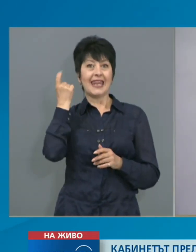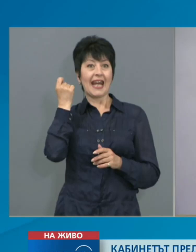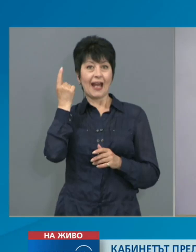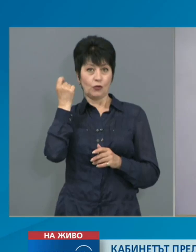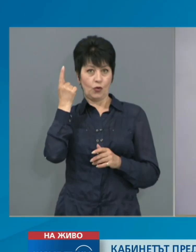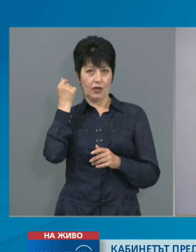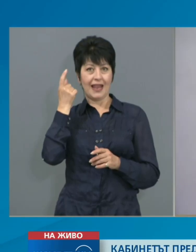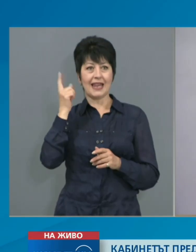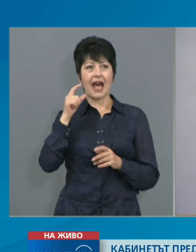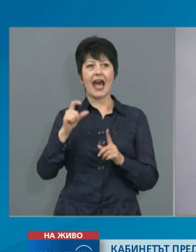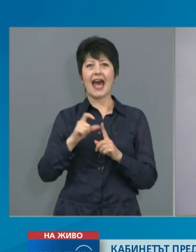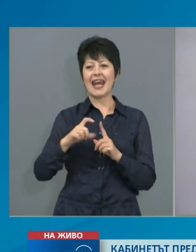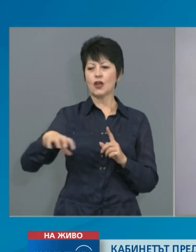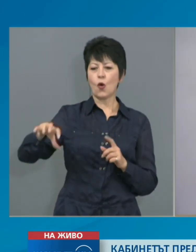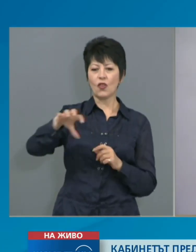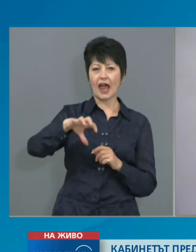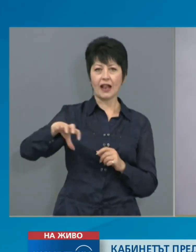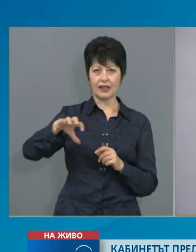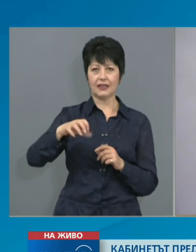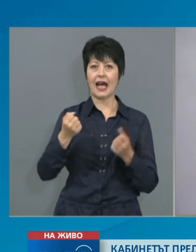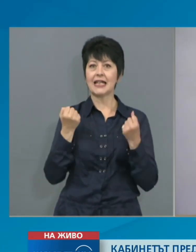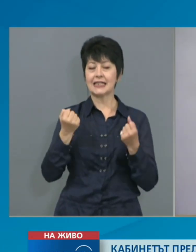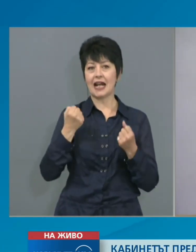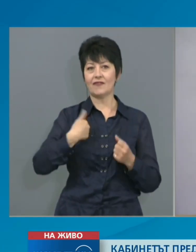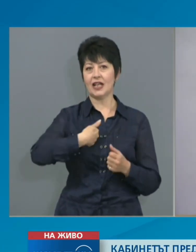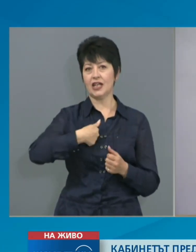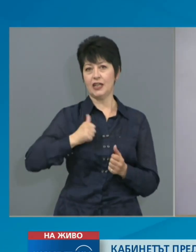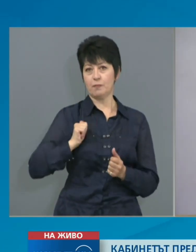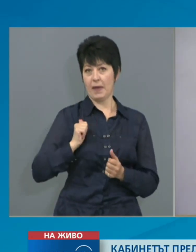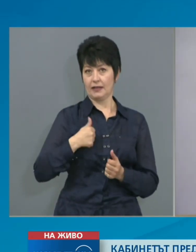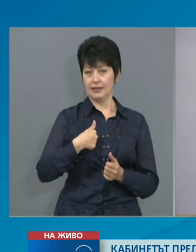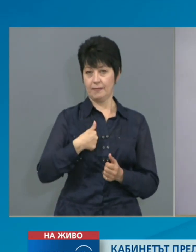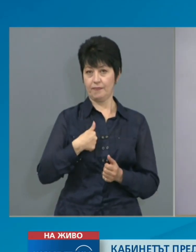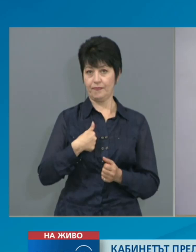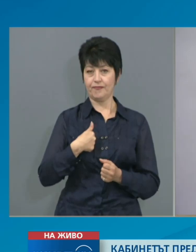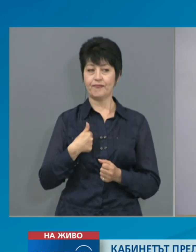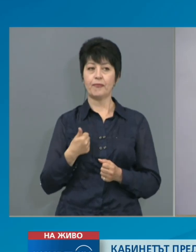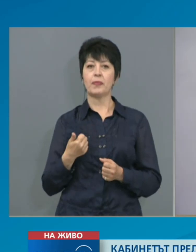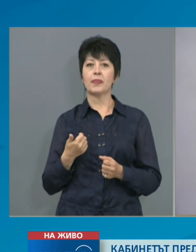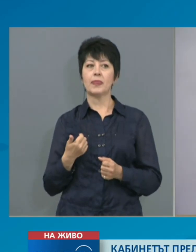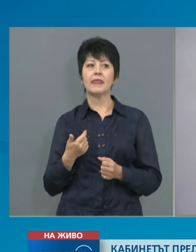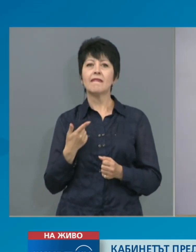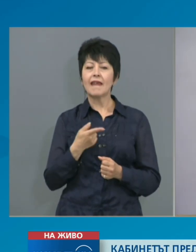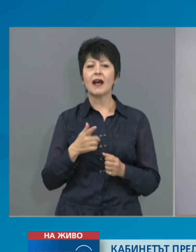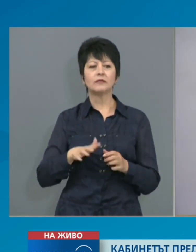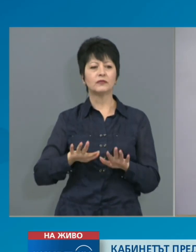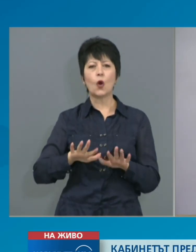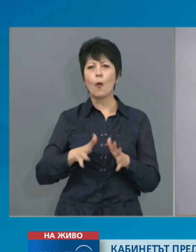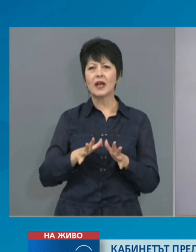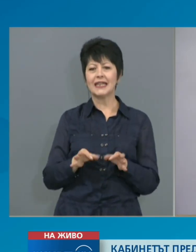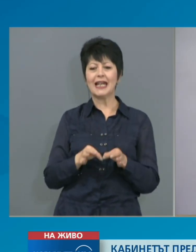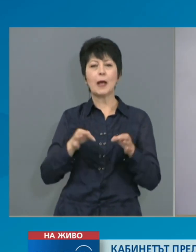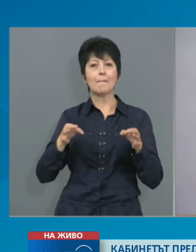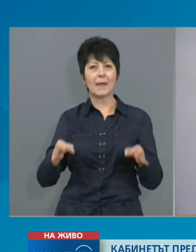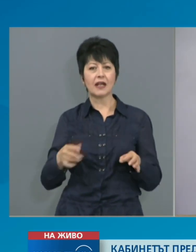регионалната здравна инспекция да определи мерки